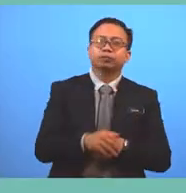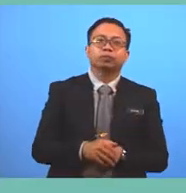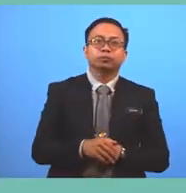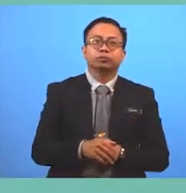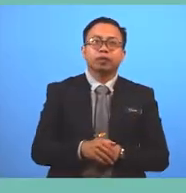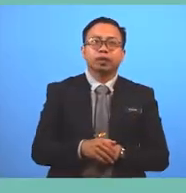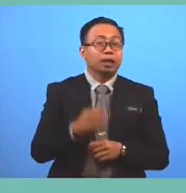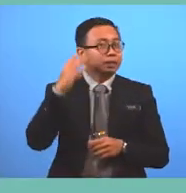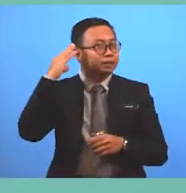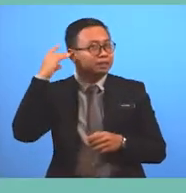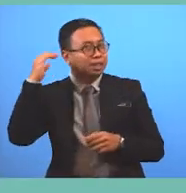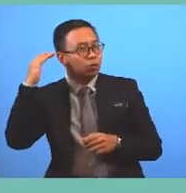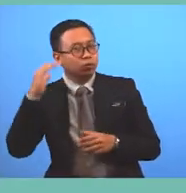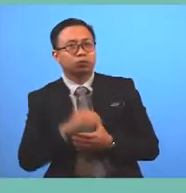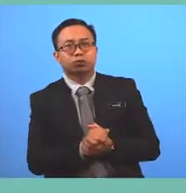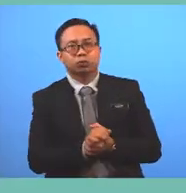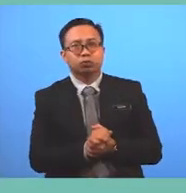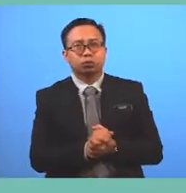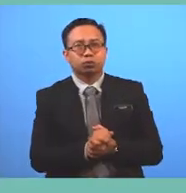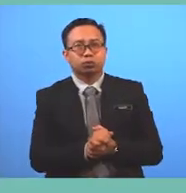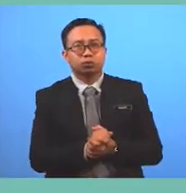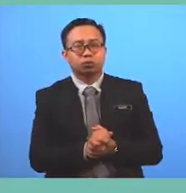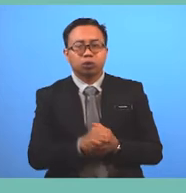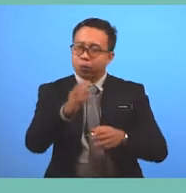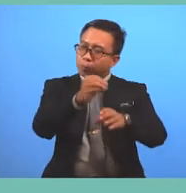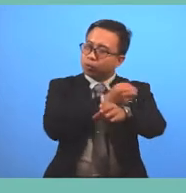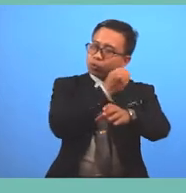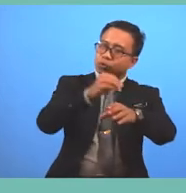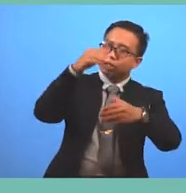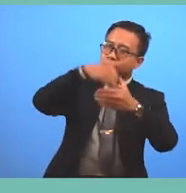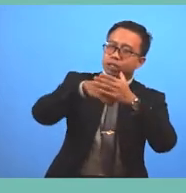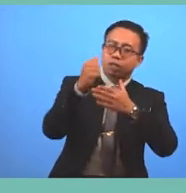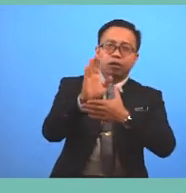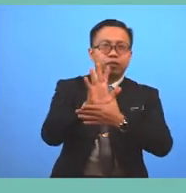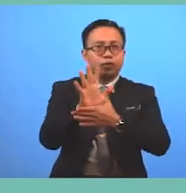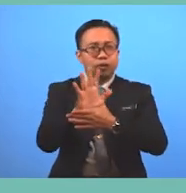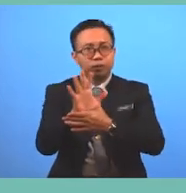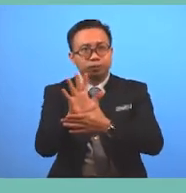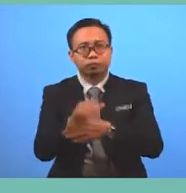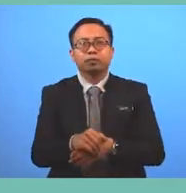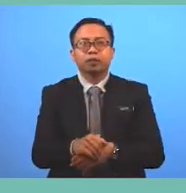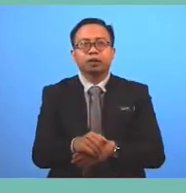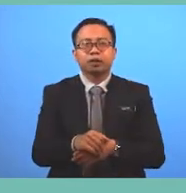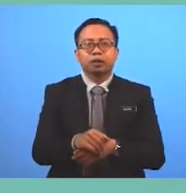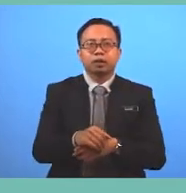Soundtrack The sound and music in the film Script